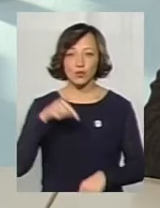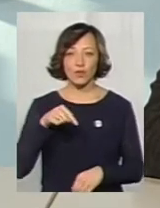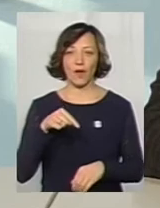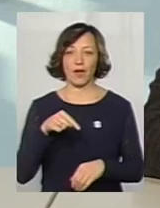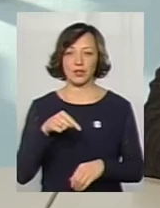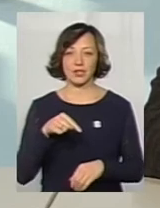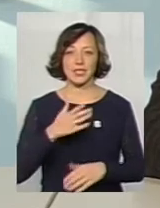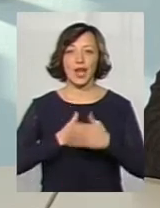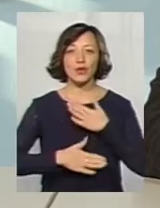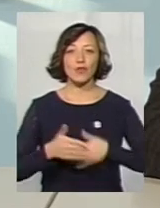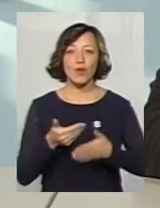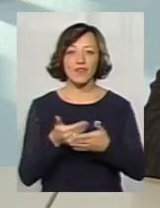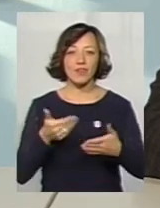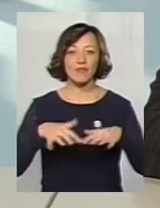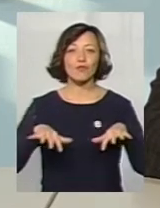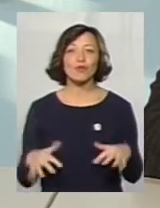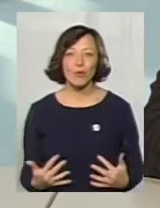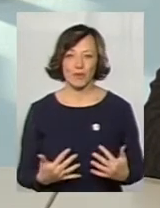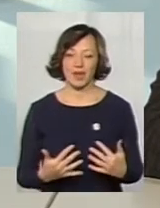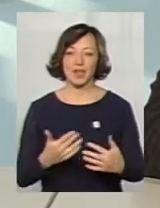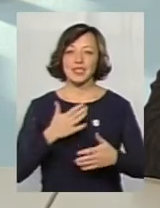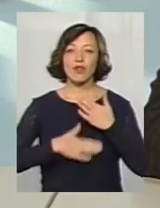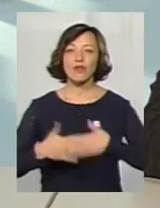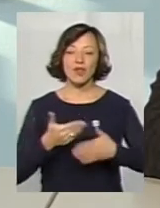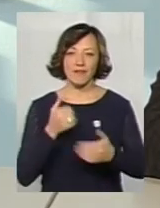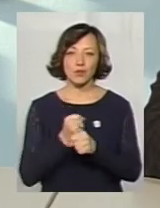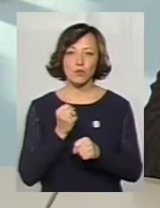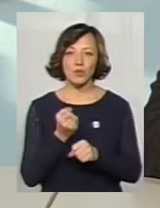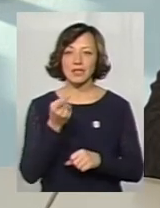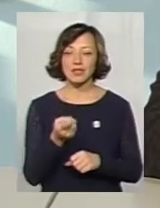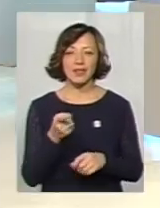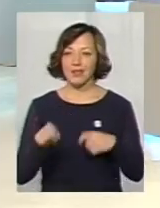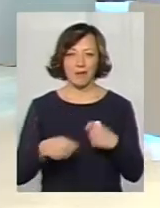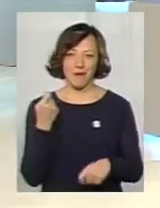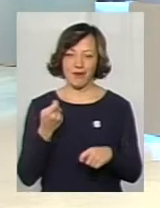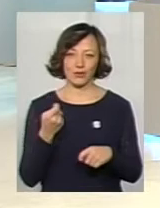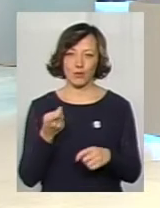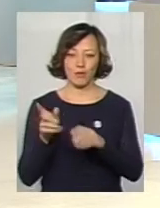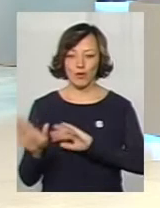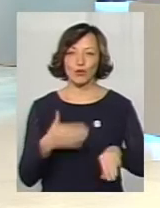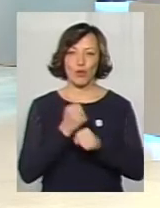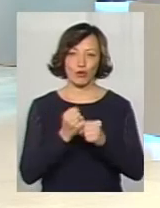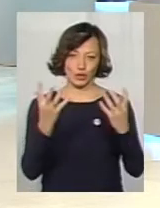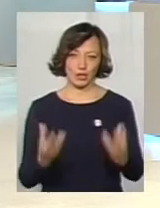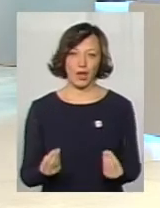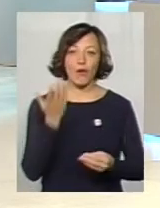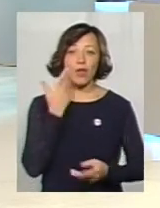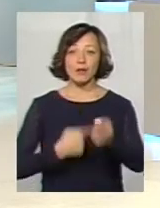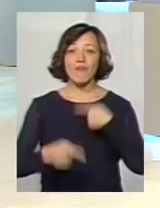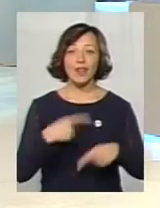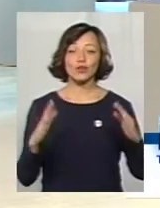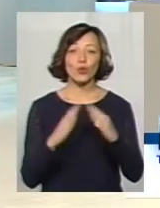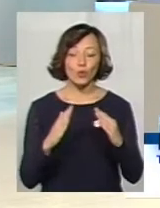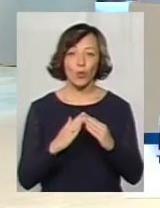задоволення від втоми, задоволення від роботи, це означає, що ти немарно прожив робочий день. Коли ти повертаєшся